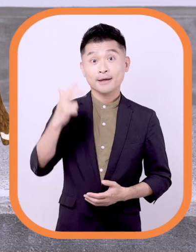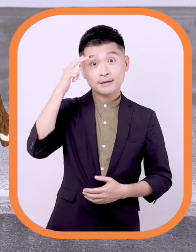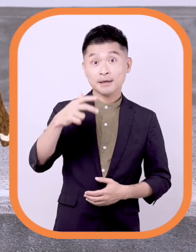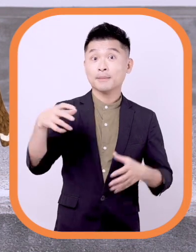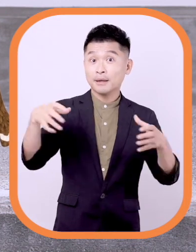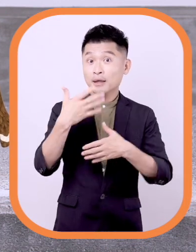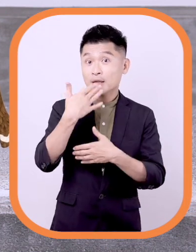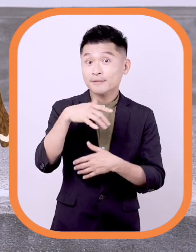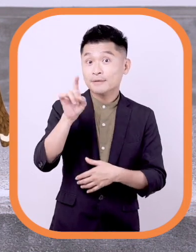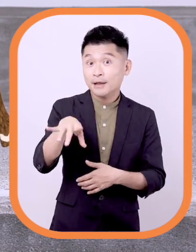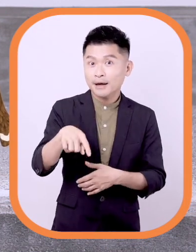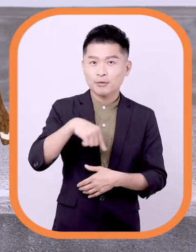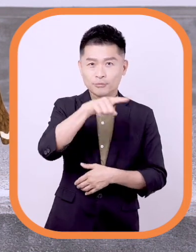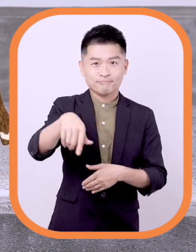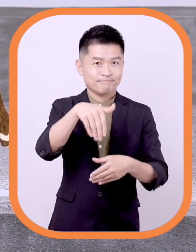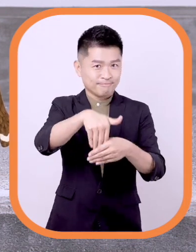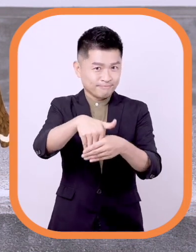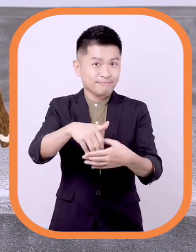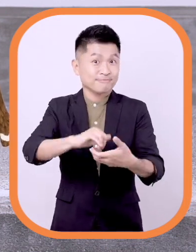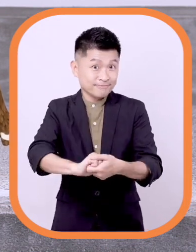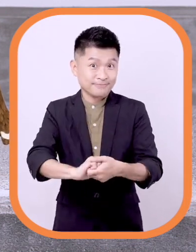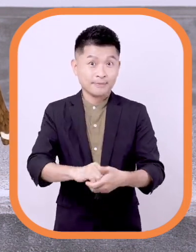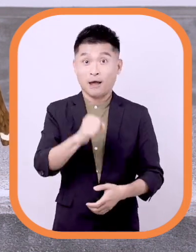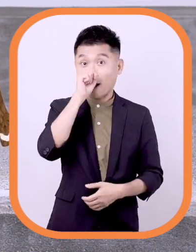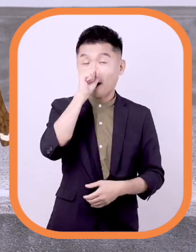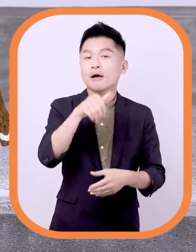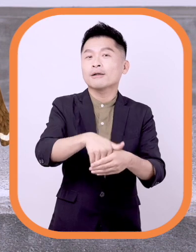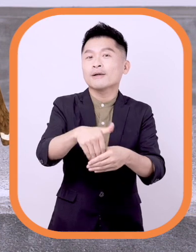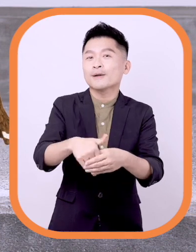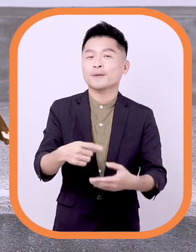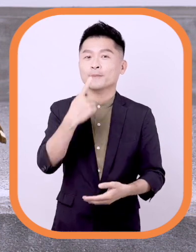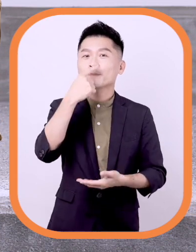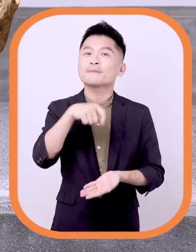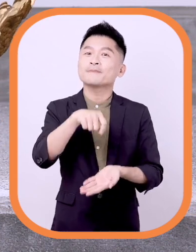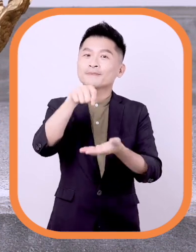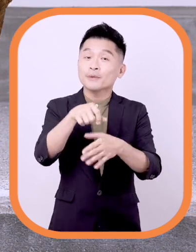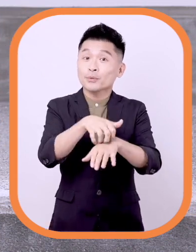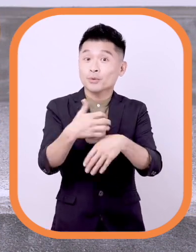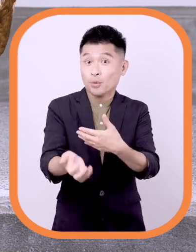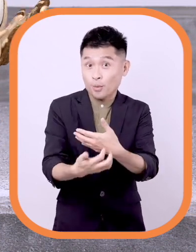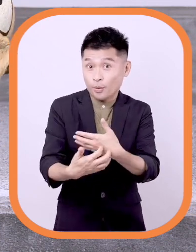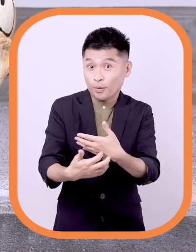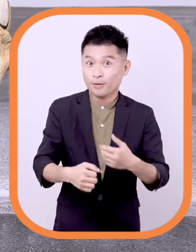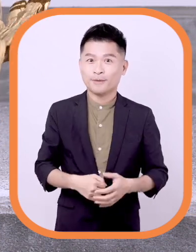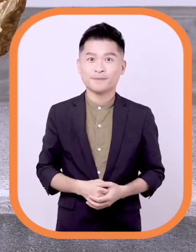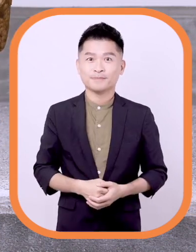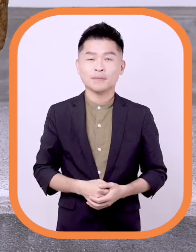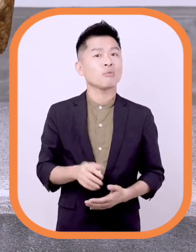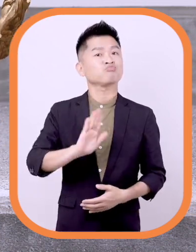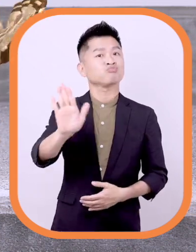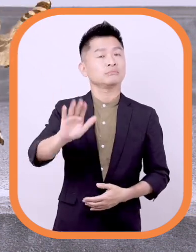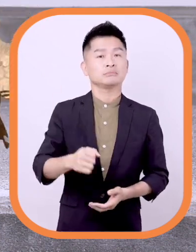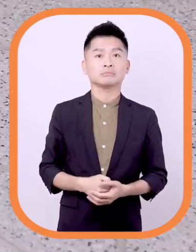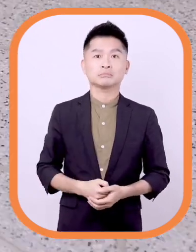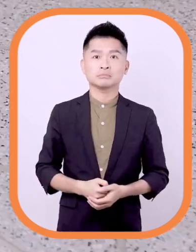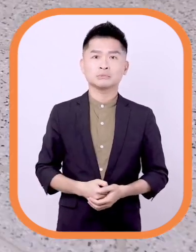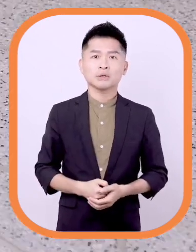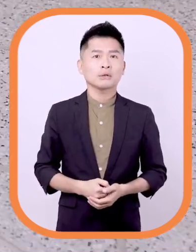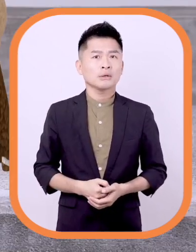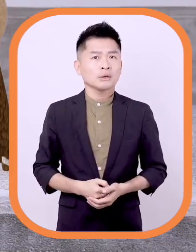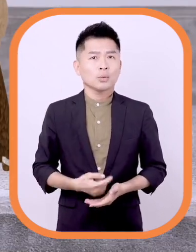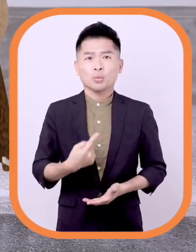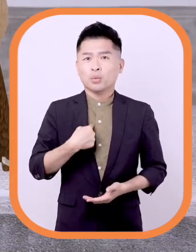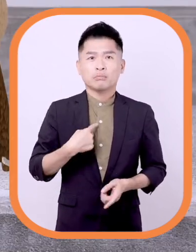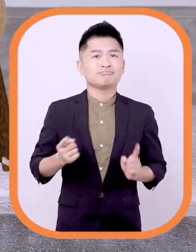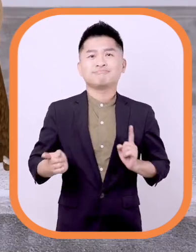诶 下个礼拜的聚餐地点我们来投票决定吧好啊 投票投票那我提议吃芋头火锅我拒